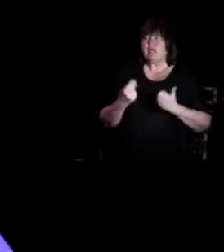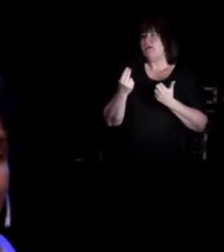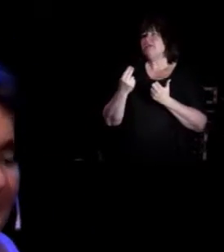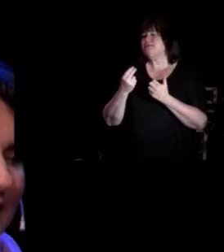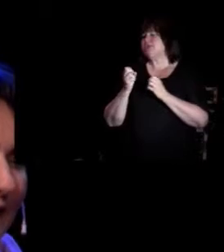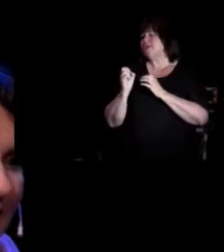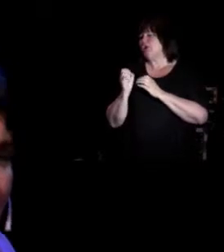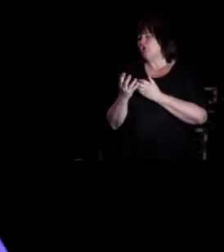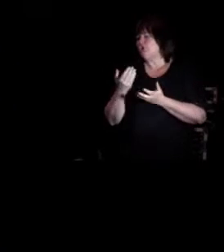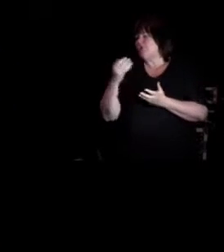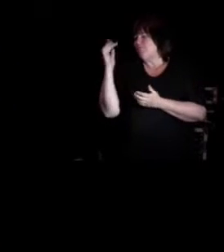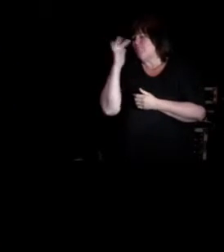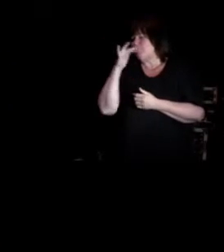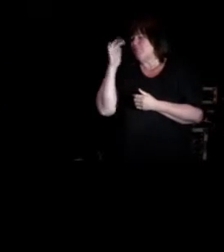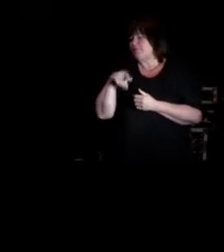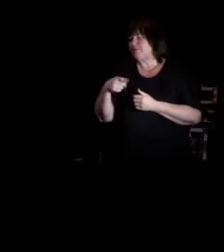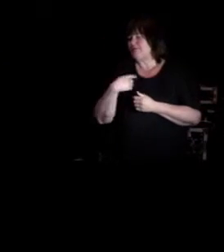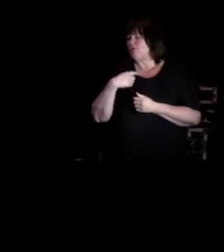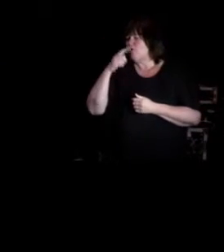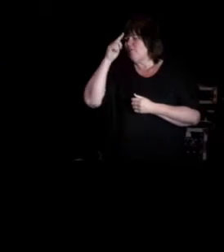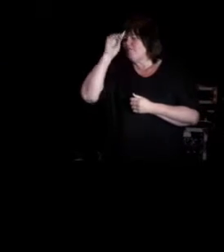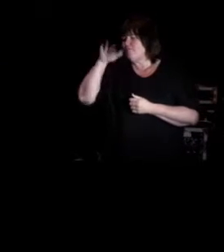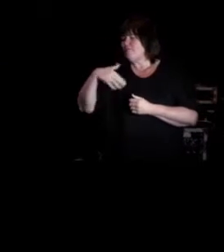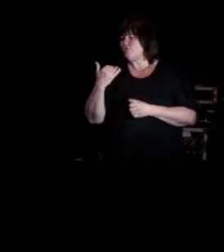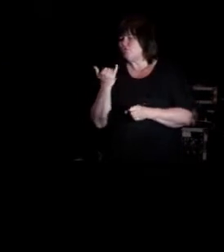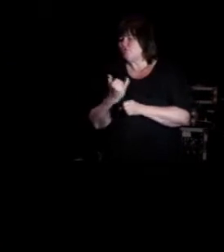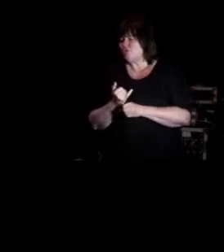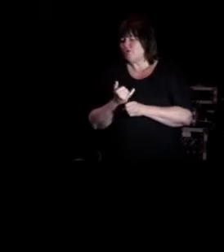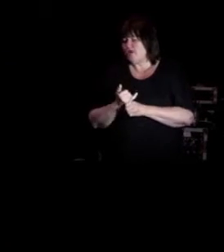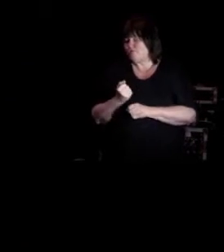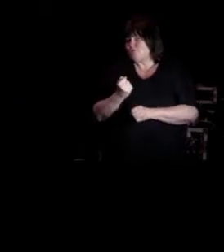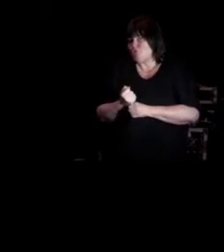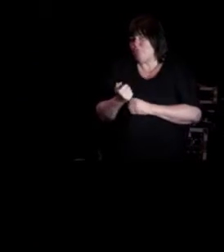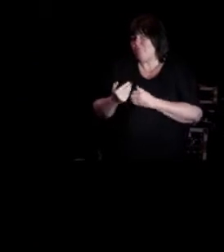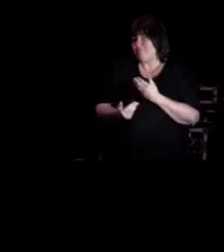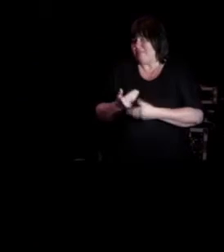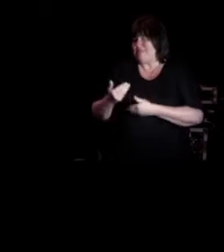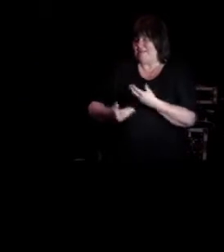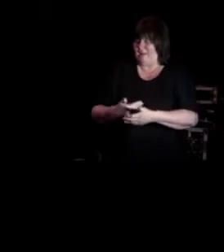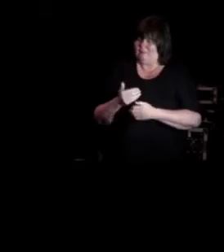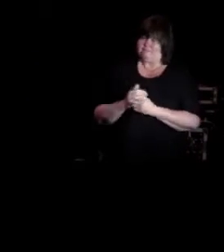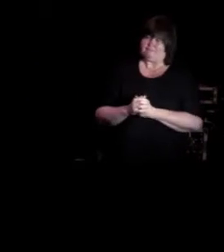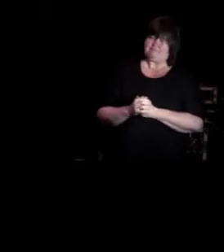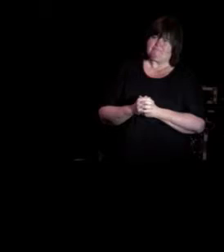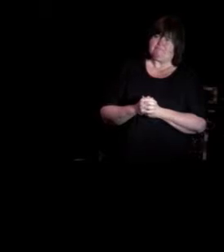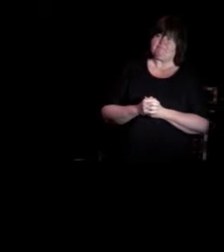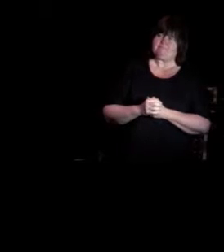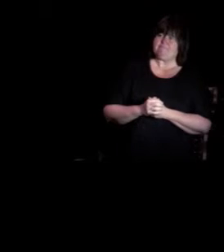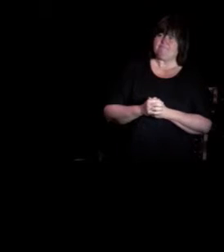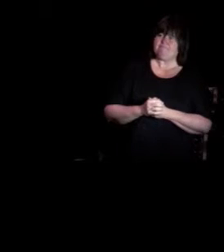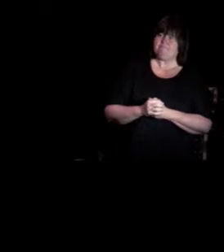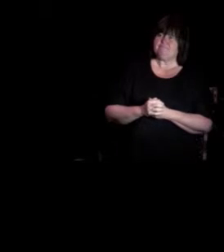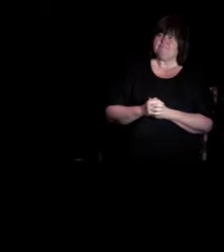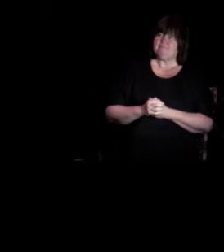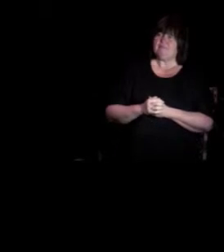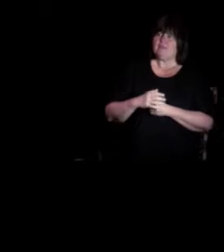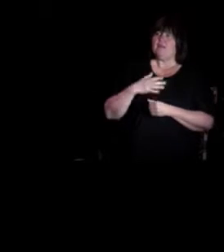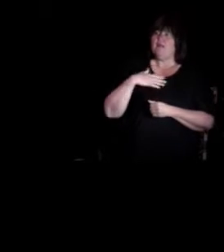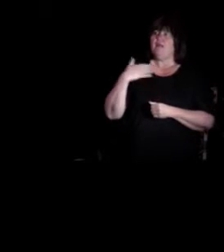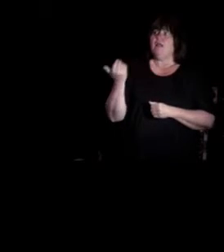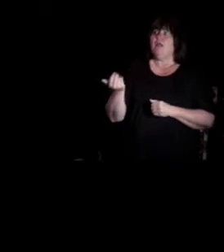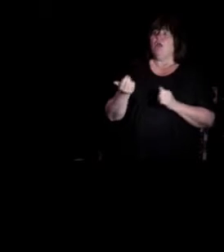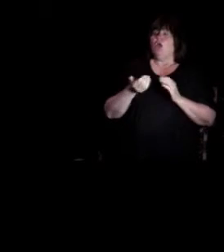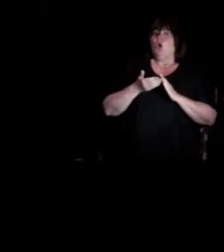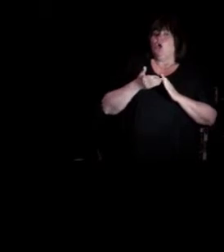problematikken, og fant ut hvordan jeg skulle gå videre. Og så rant nå det her semesteret på, og vi